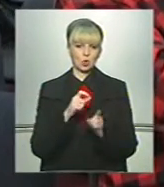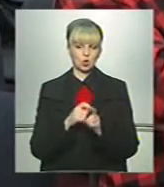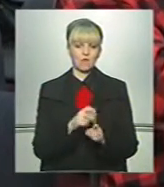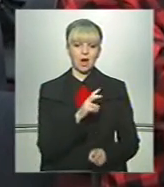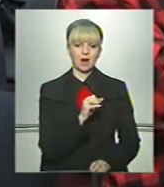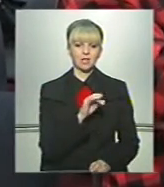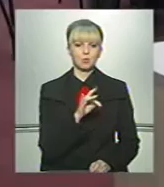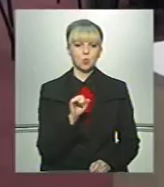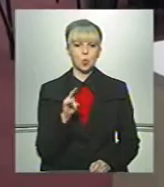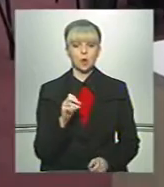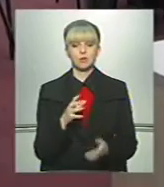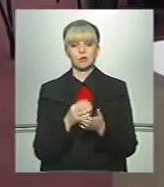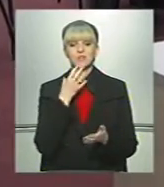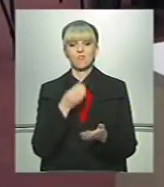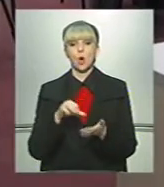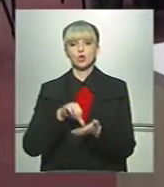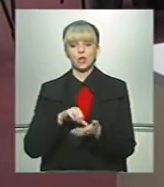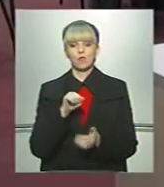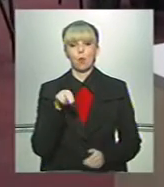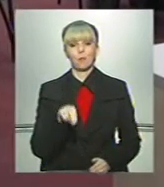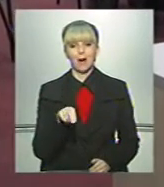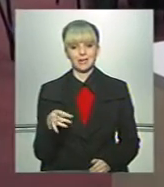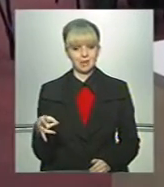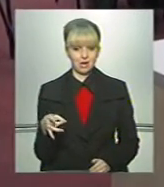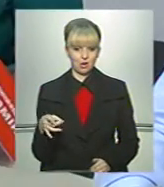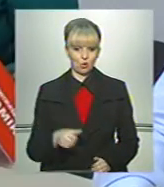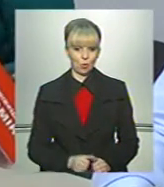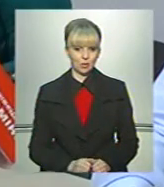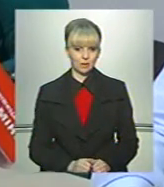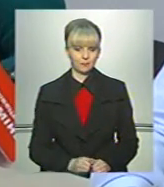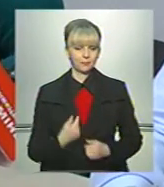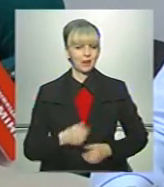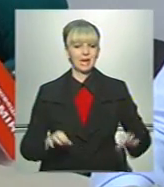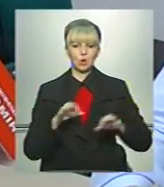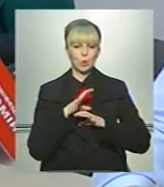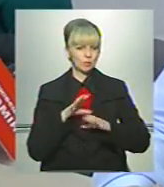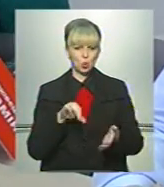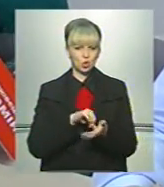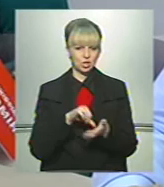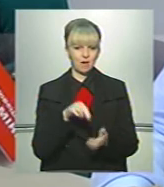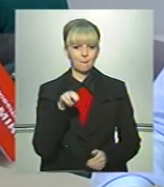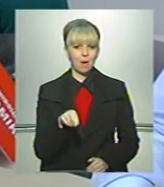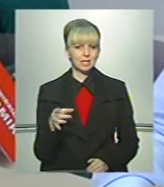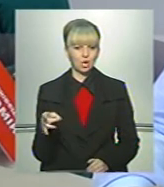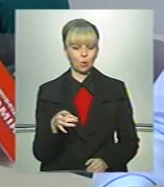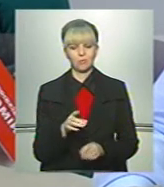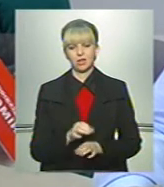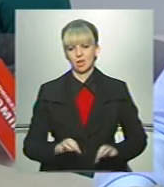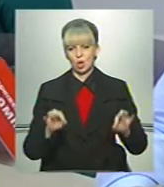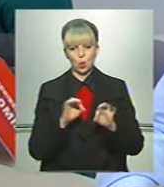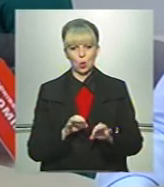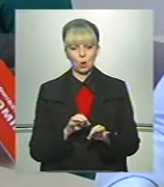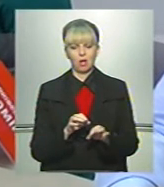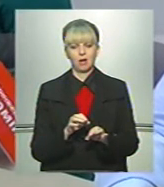Олексія Каспрука щодо свого членства у партії регіонів. Я ніколи не був членом партії регіонів. Ніколи.